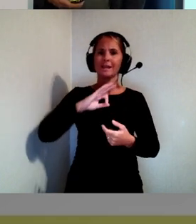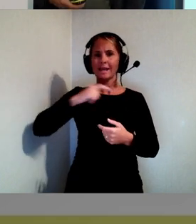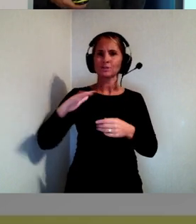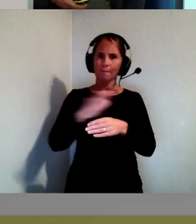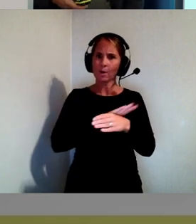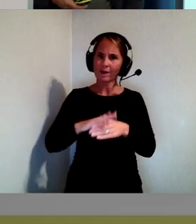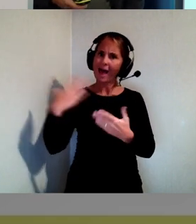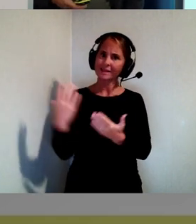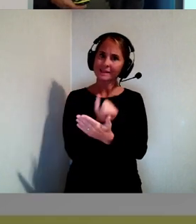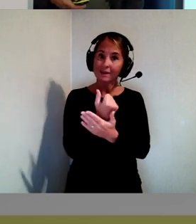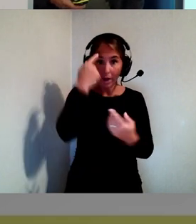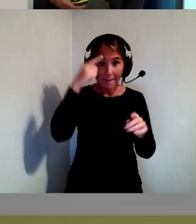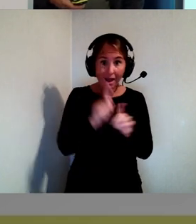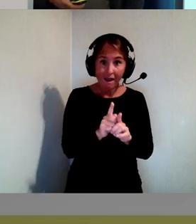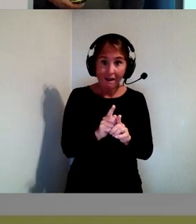Vad håller ni med om nu?